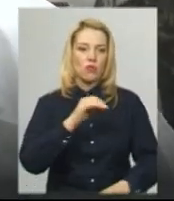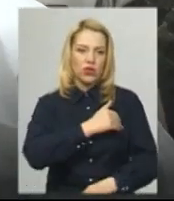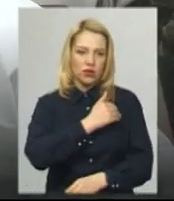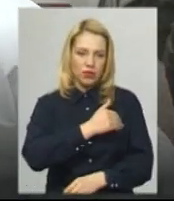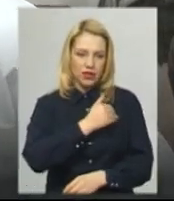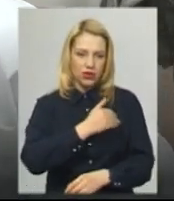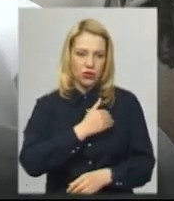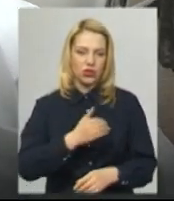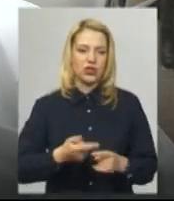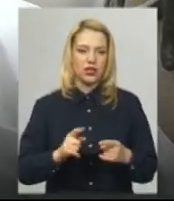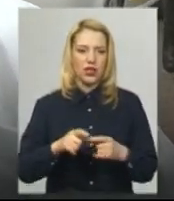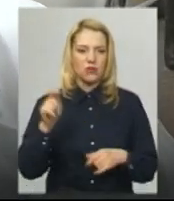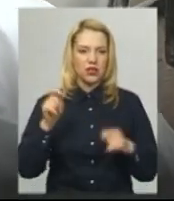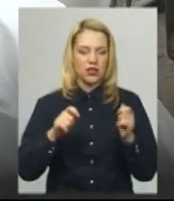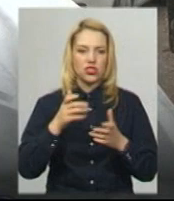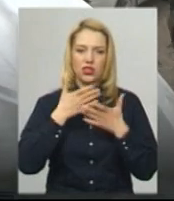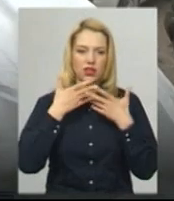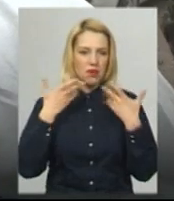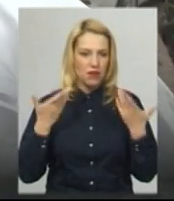температури приїжджих нема.